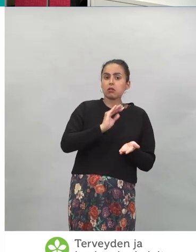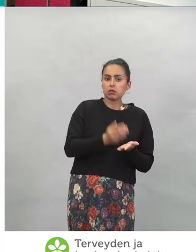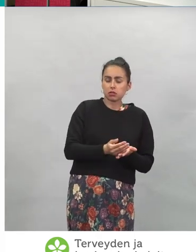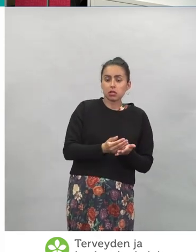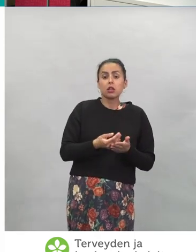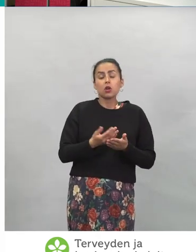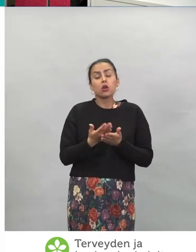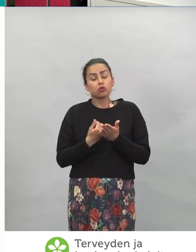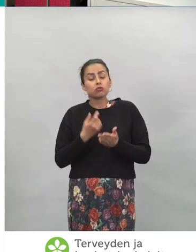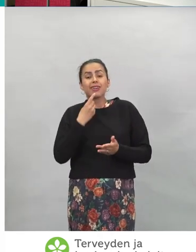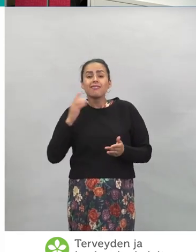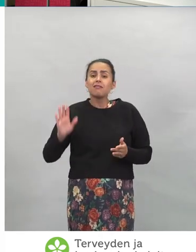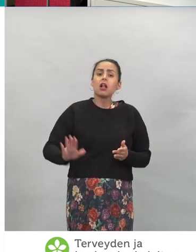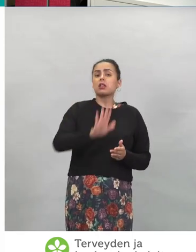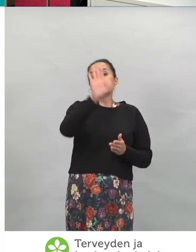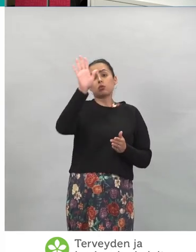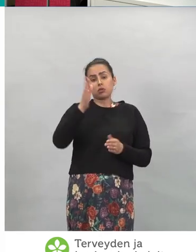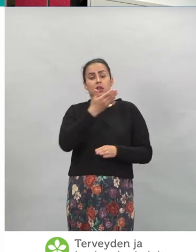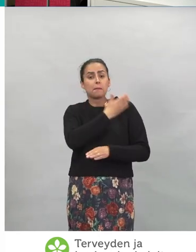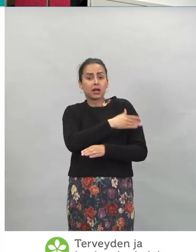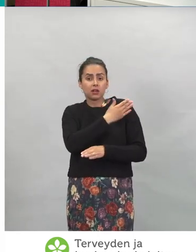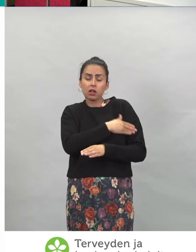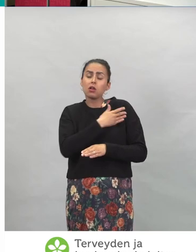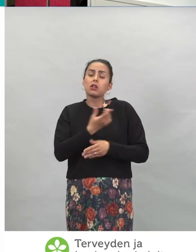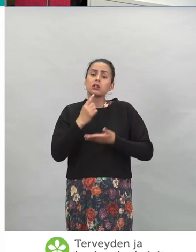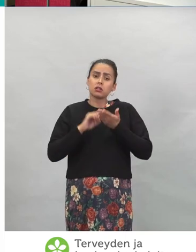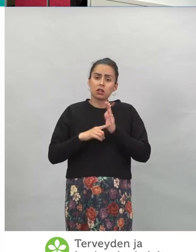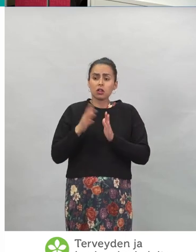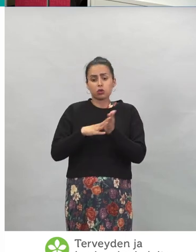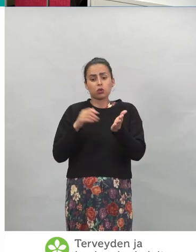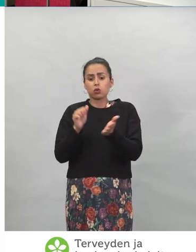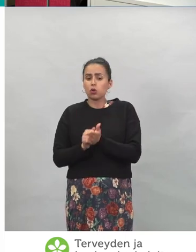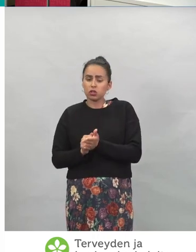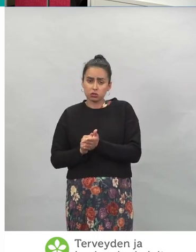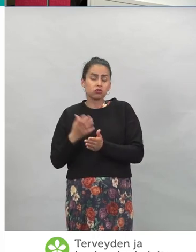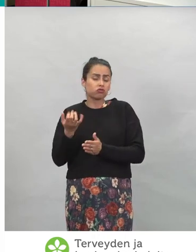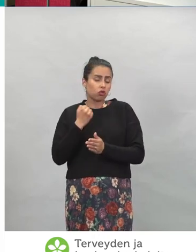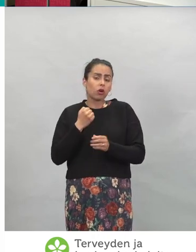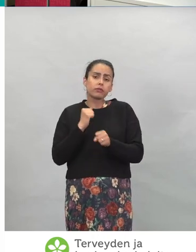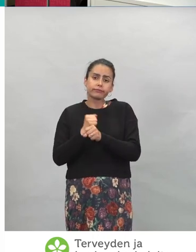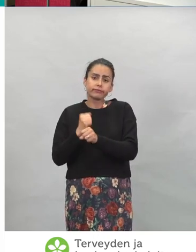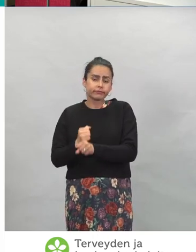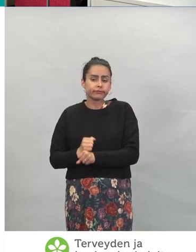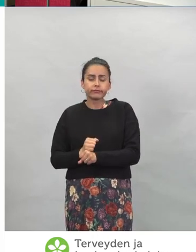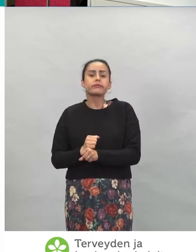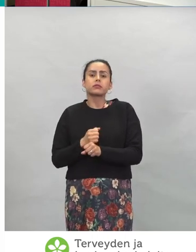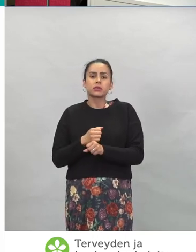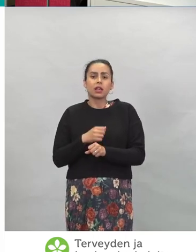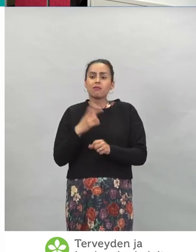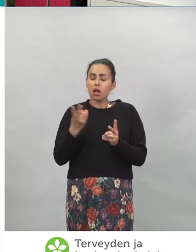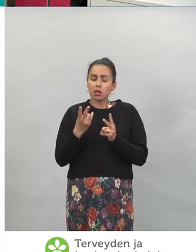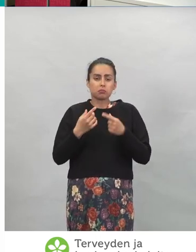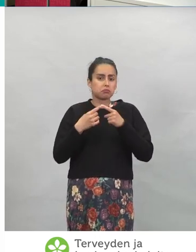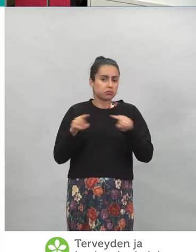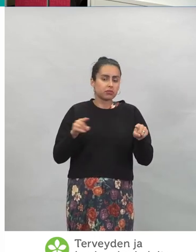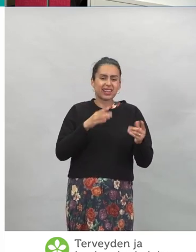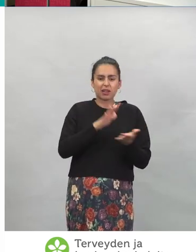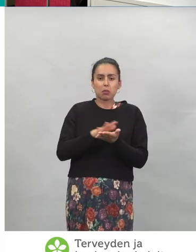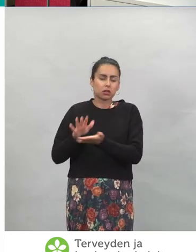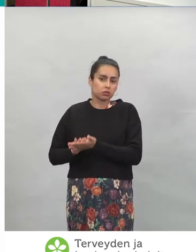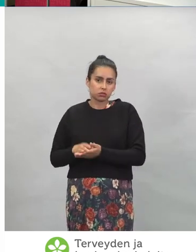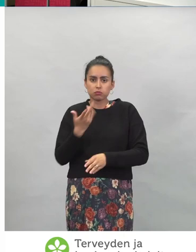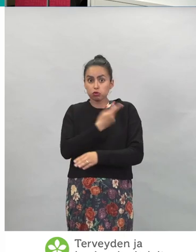kyseessä valtakunnallinen palvelu, niin todistuksen muodostuminen onnistuu vallan mainiosti, vaikka saisikin eri paikoissa näitä